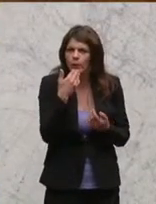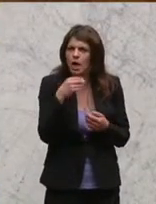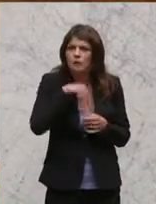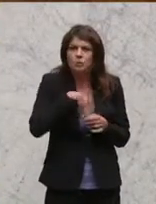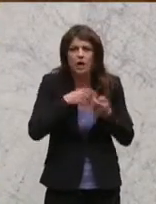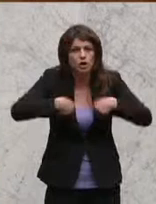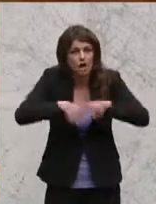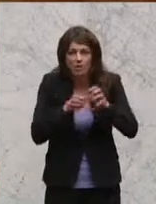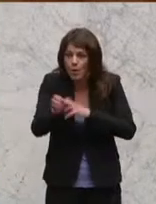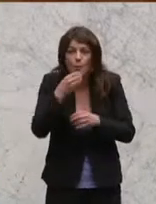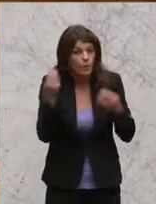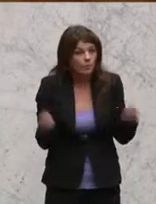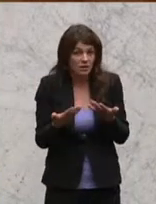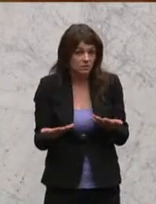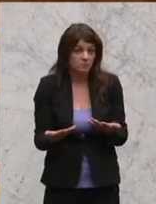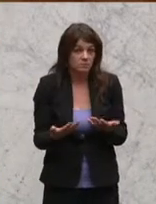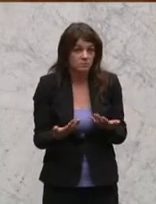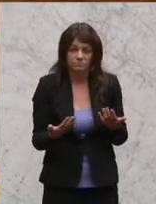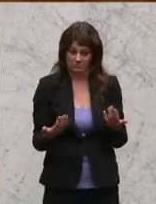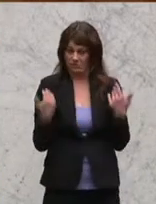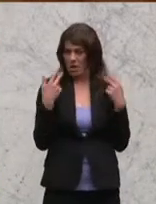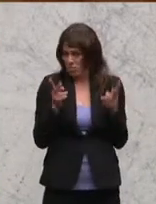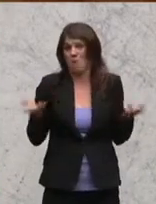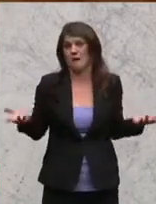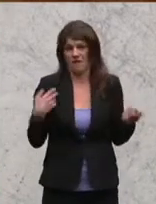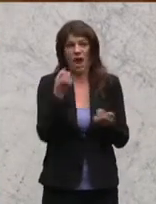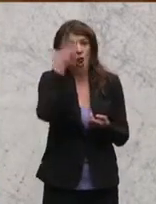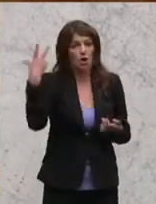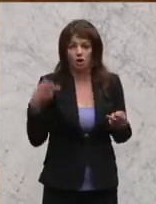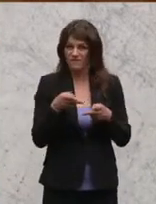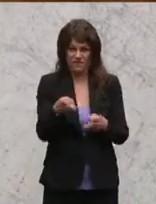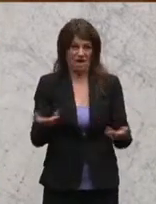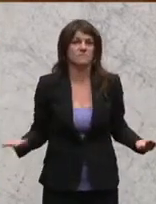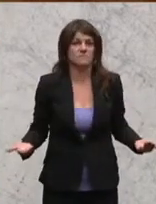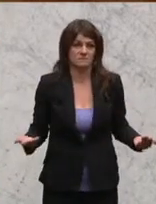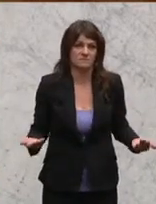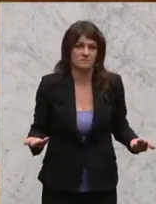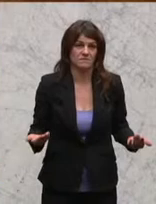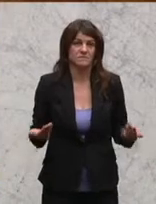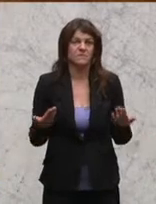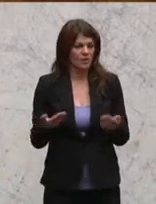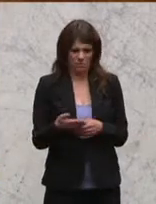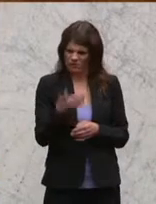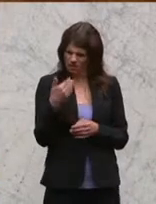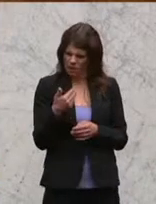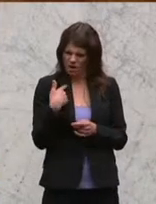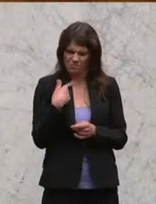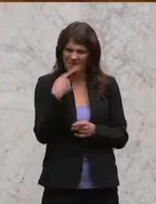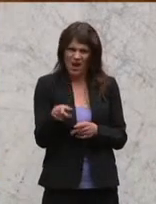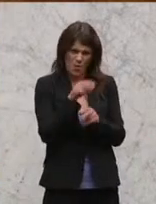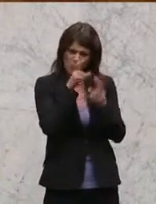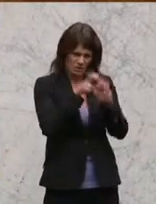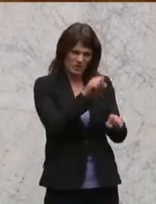psychiatrischen Abteilung untergebracht worden. Das wäre eigentlich der logische Weg, wenn man sagt, die Vortaten reichen nicht für eine